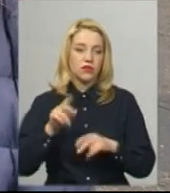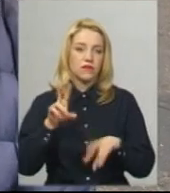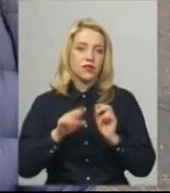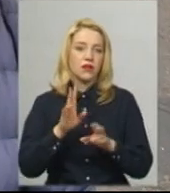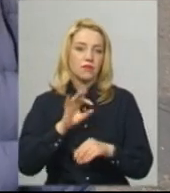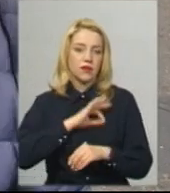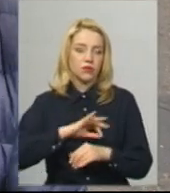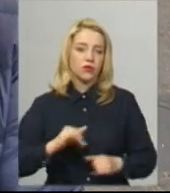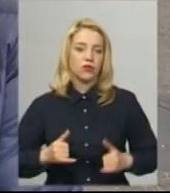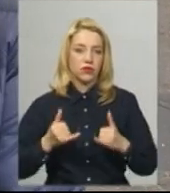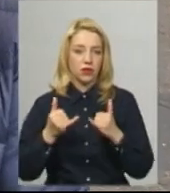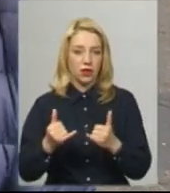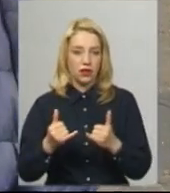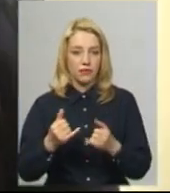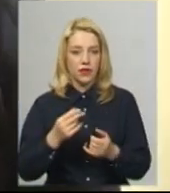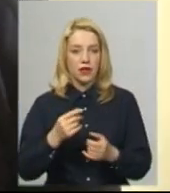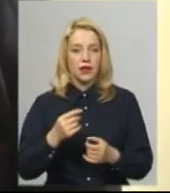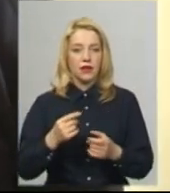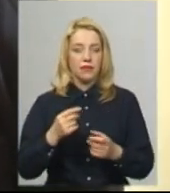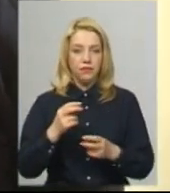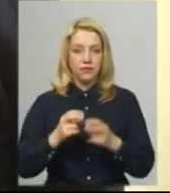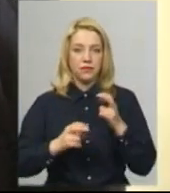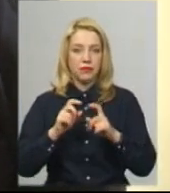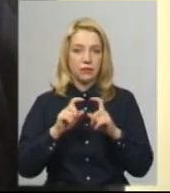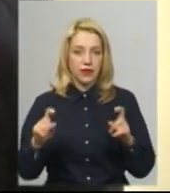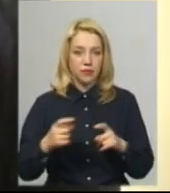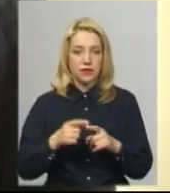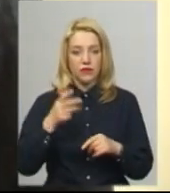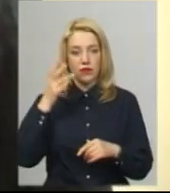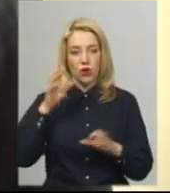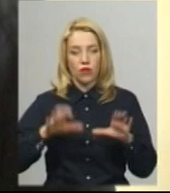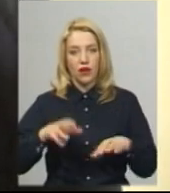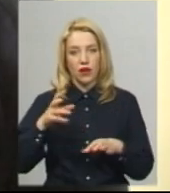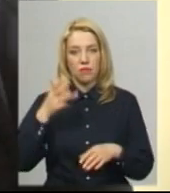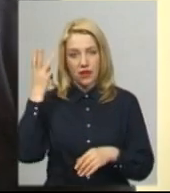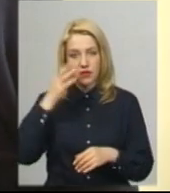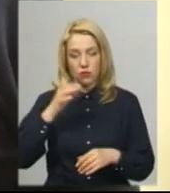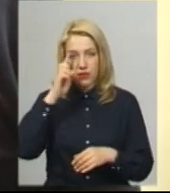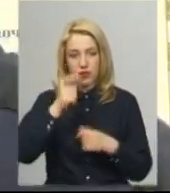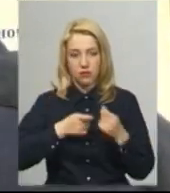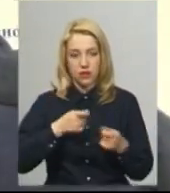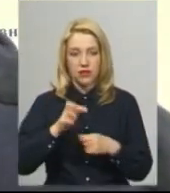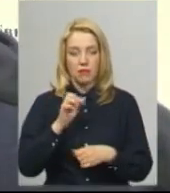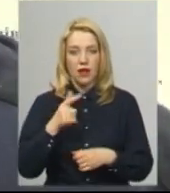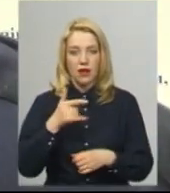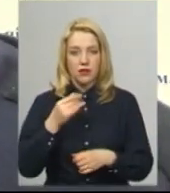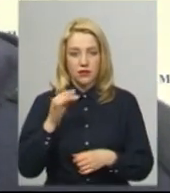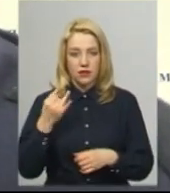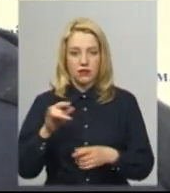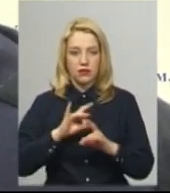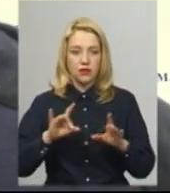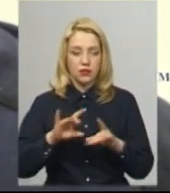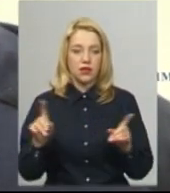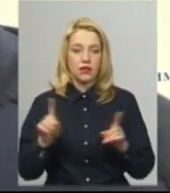прибуток для підприємства. Голова Хмельницької районної державної адміністрації Артем Багінський каже, про підняття тарифів на